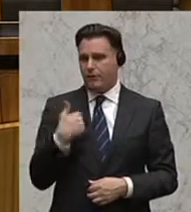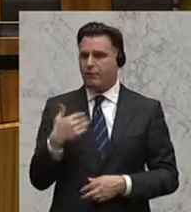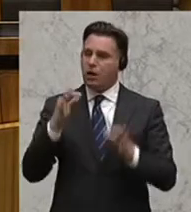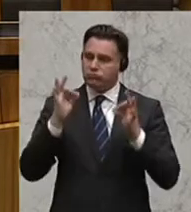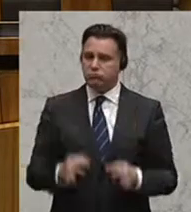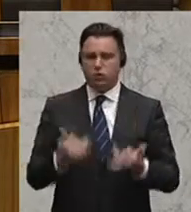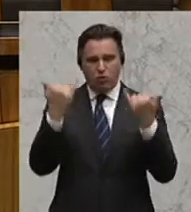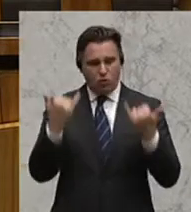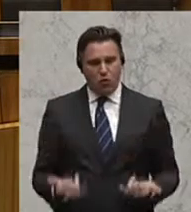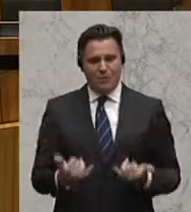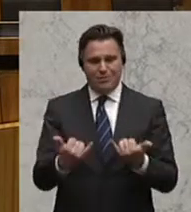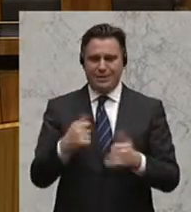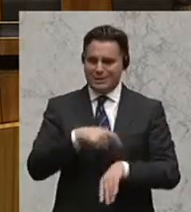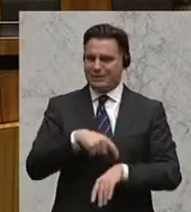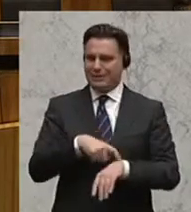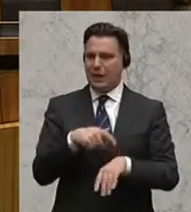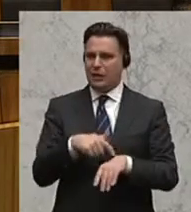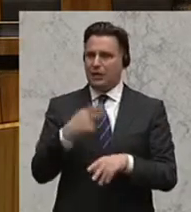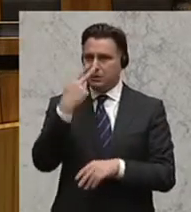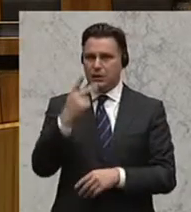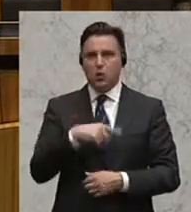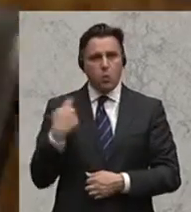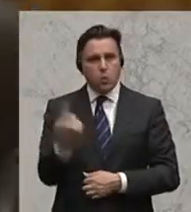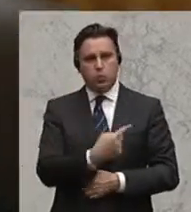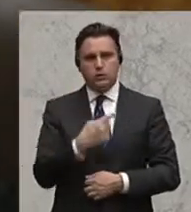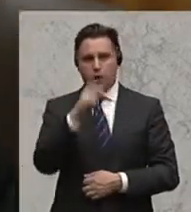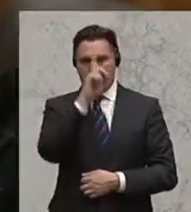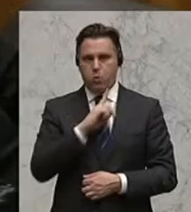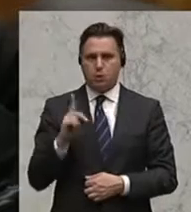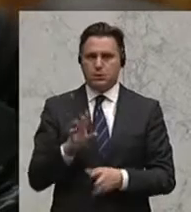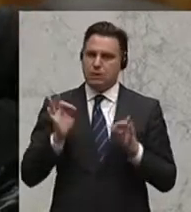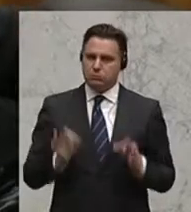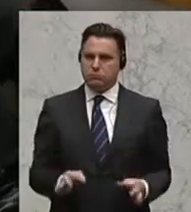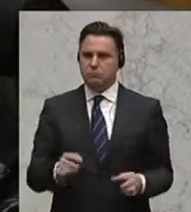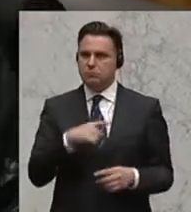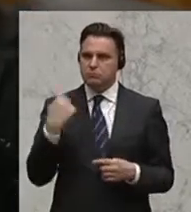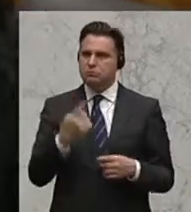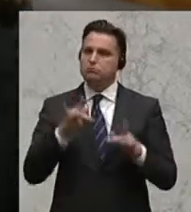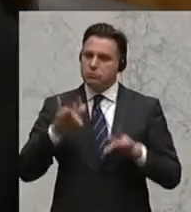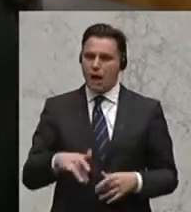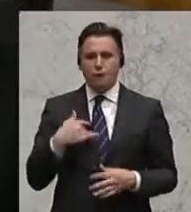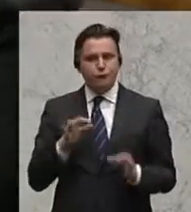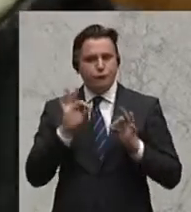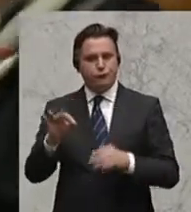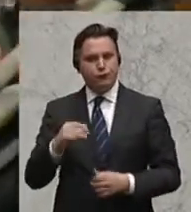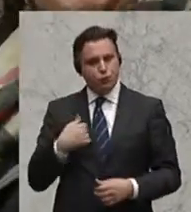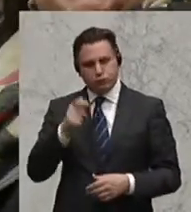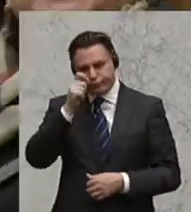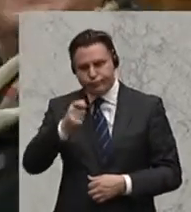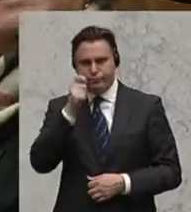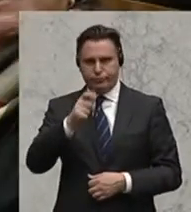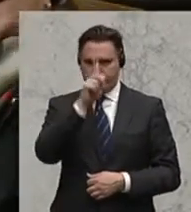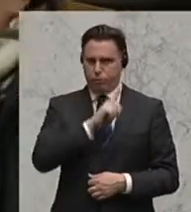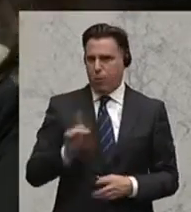wir in der heutigen Zeit, wo man sagt, es ist unsere Polizei. Und wir stehen zu dieser Polizei, liebe